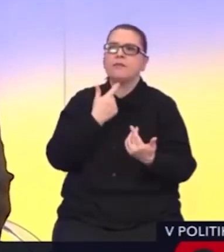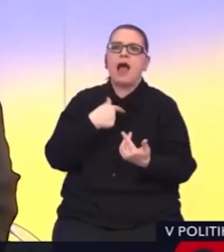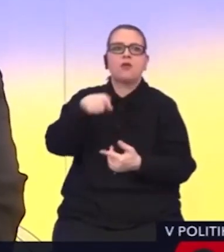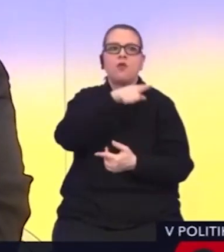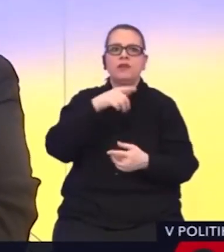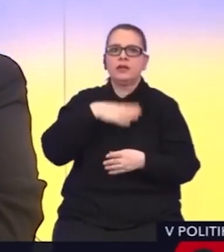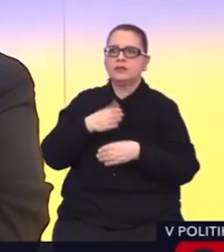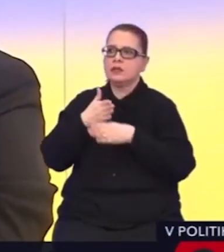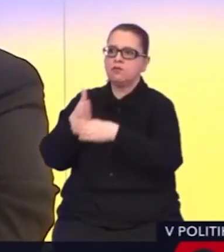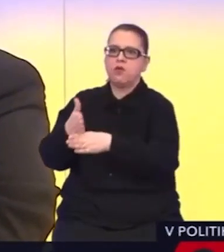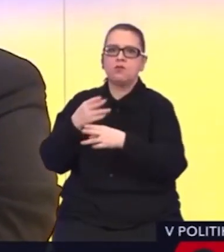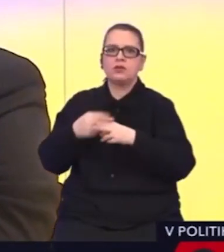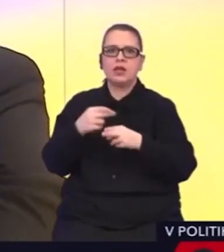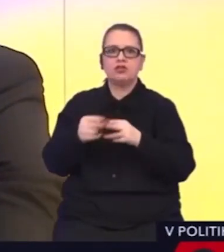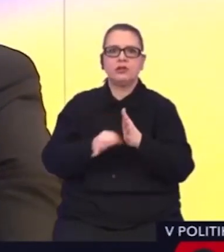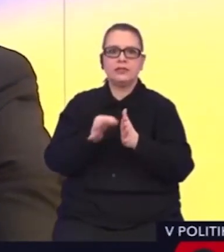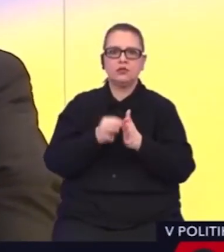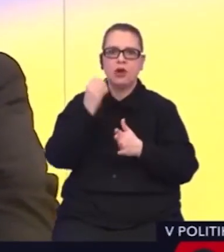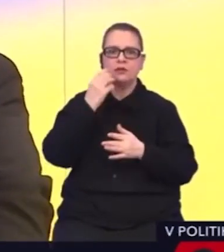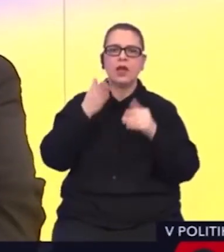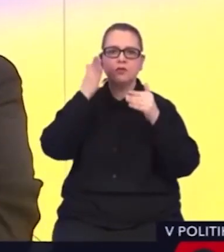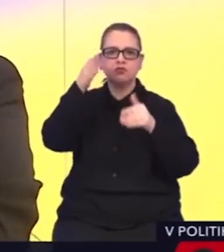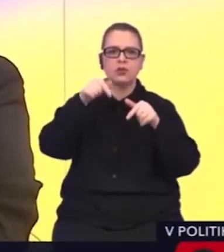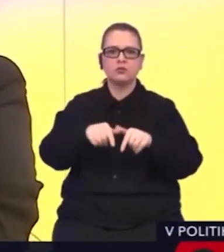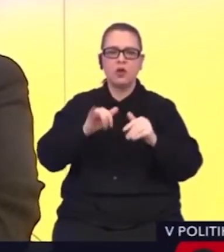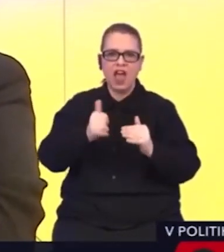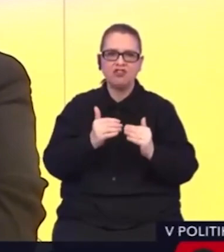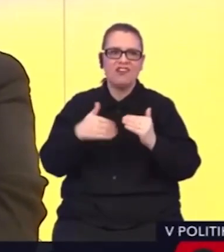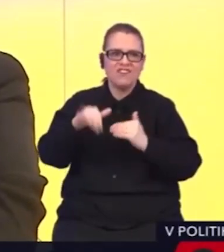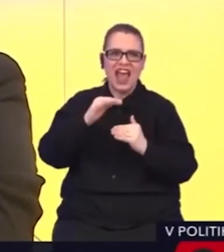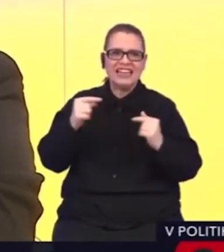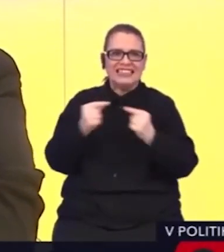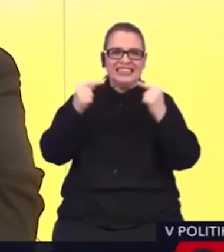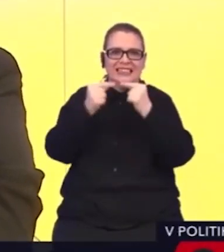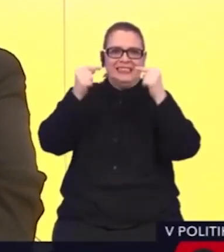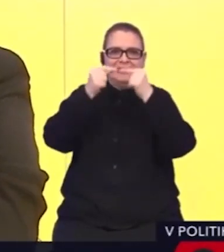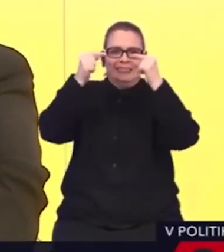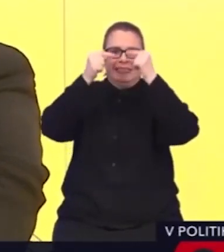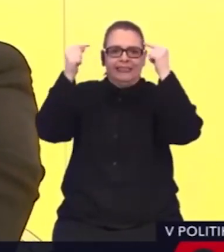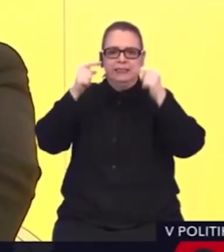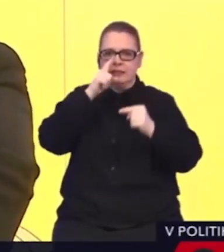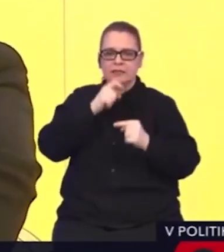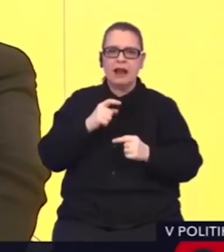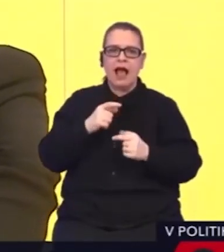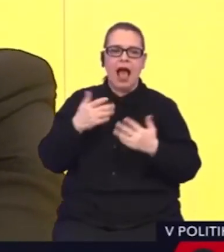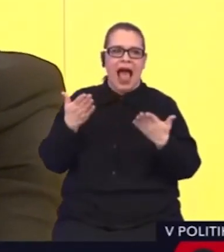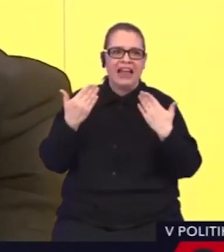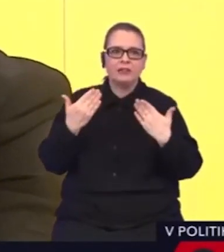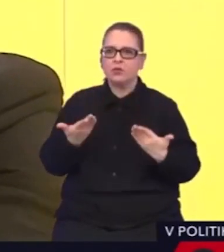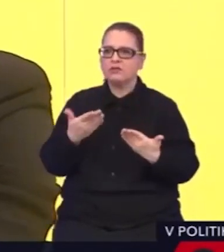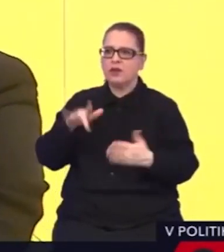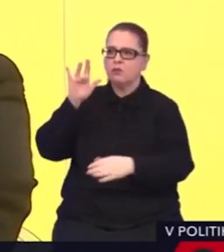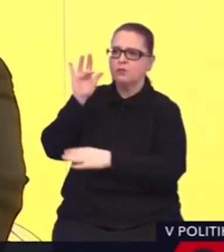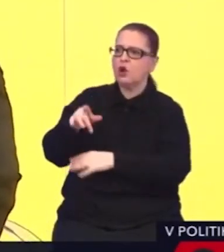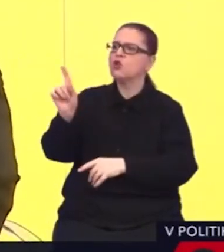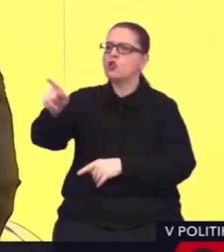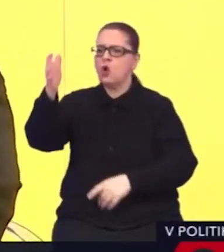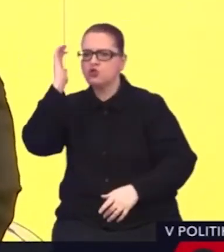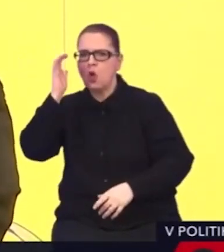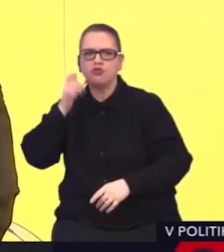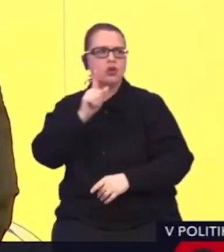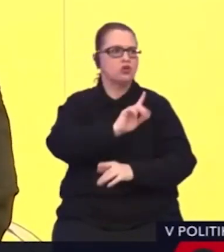pomôcť riešeniu situácie, keď budeme tu ešte viacej špičkovať tú atmosféru a odsudzovať tu niekoho, ktorý je zločinec, ak to nie je.